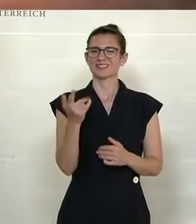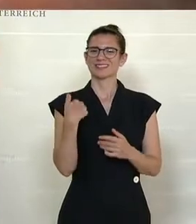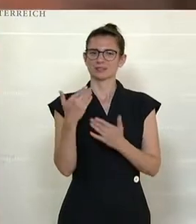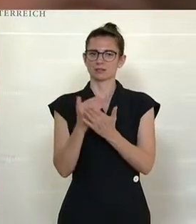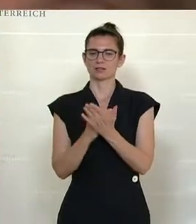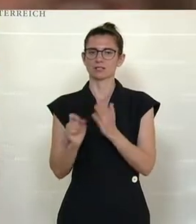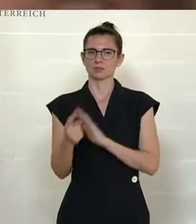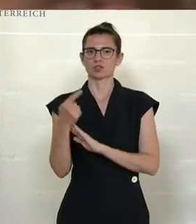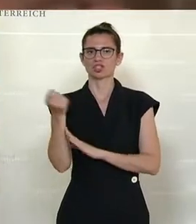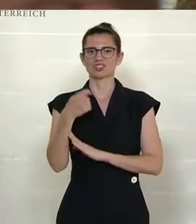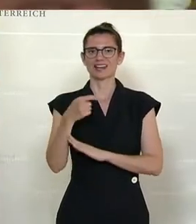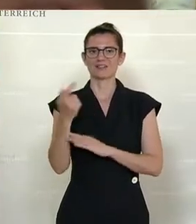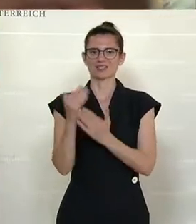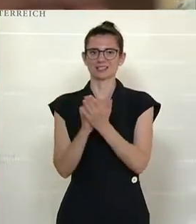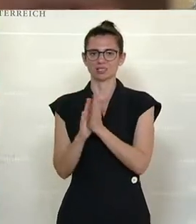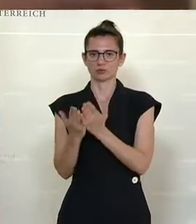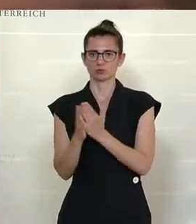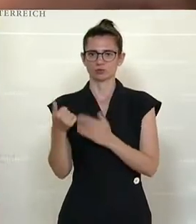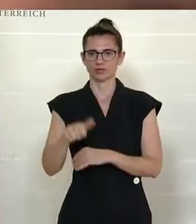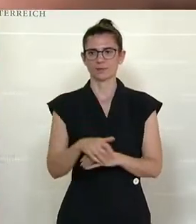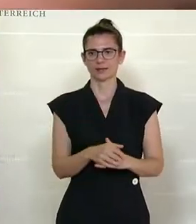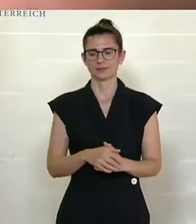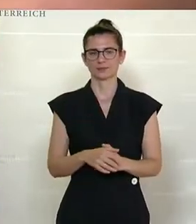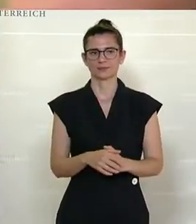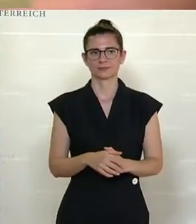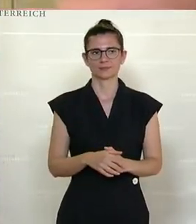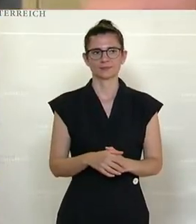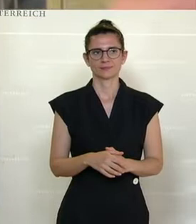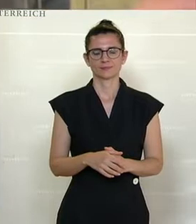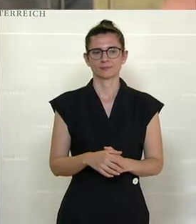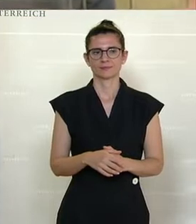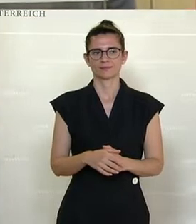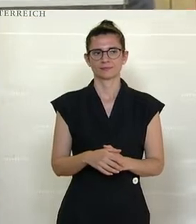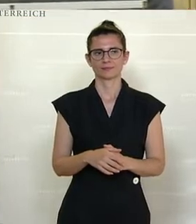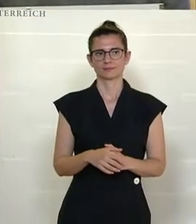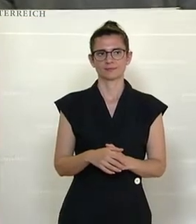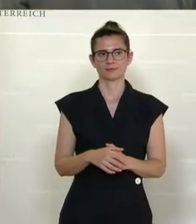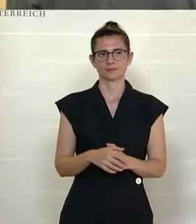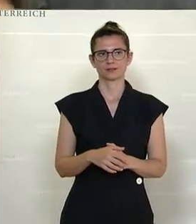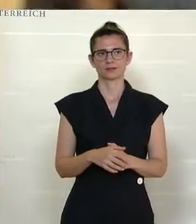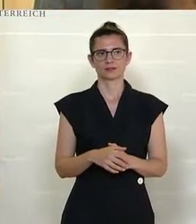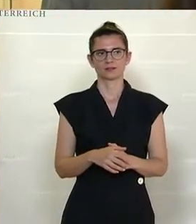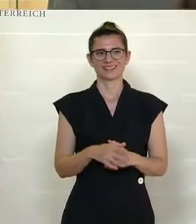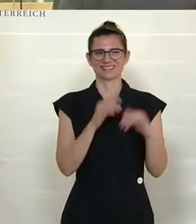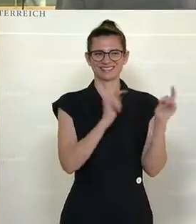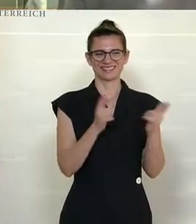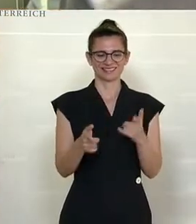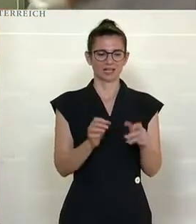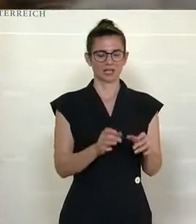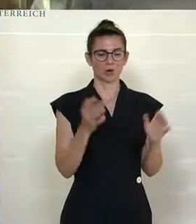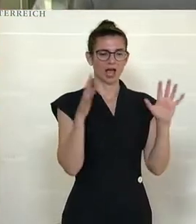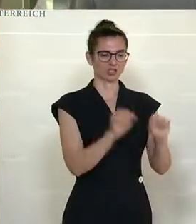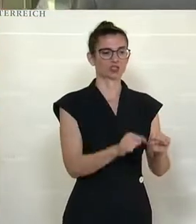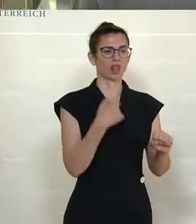Da gehört das Strafgesetzbuch dazu. Jetzt will ich nicht abstreiten, dass dieser Terroranschlag am 2.